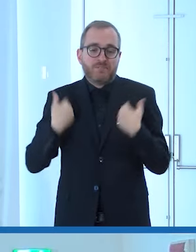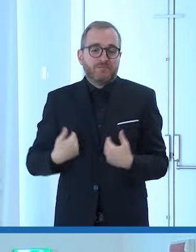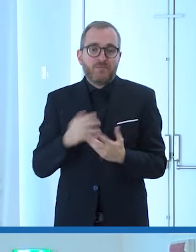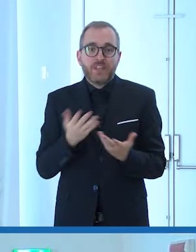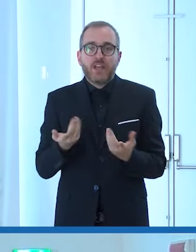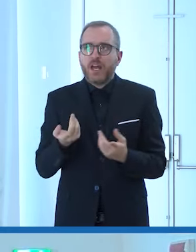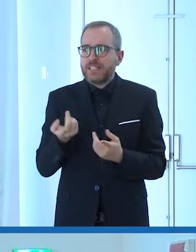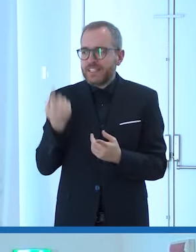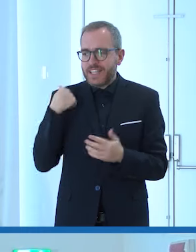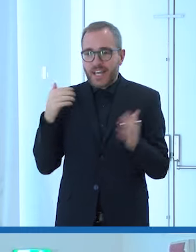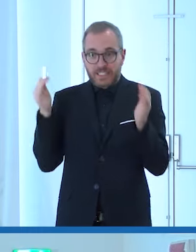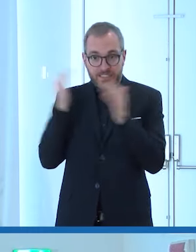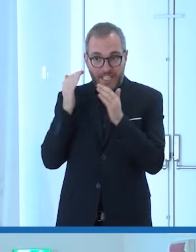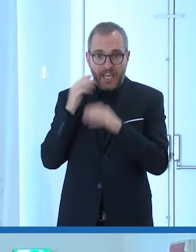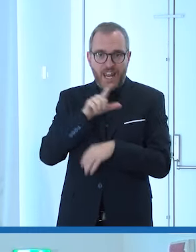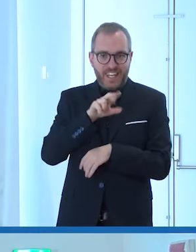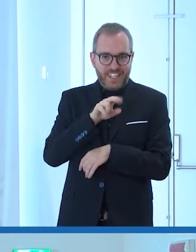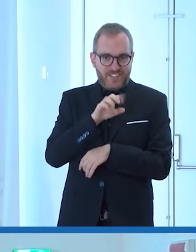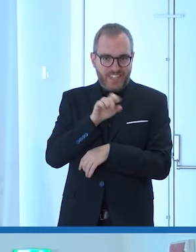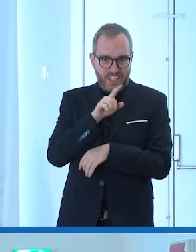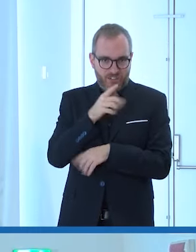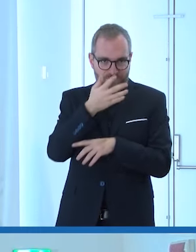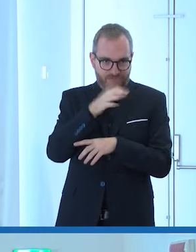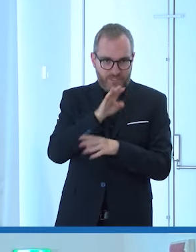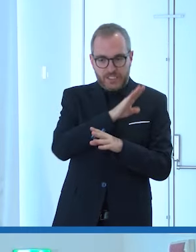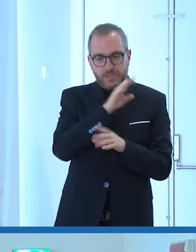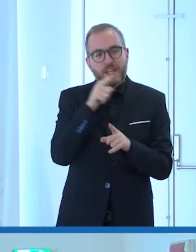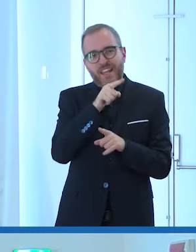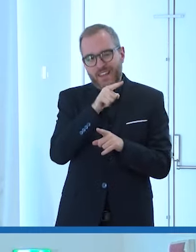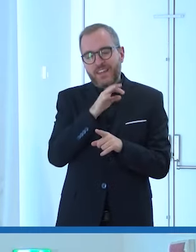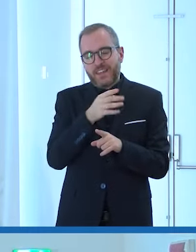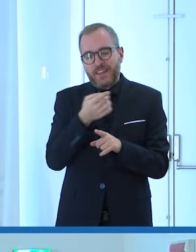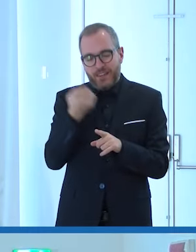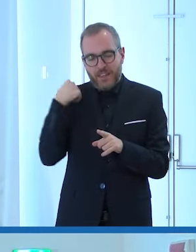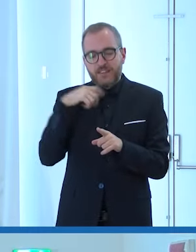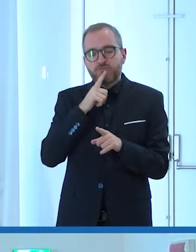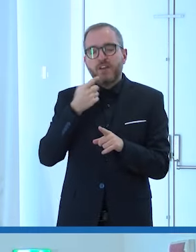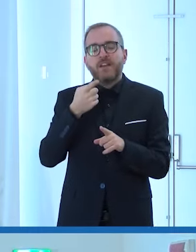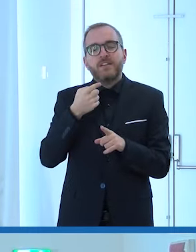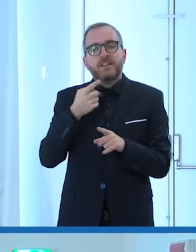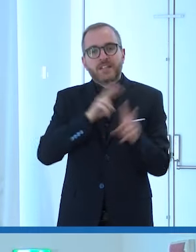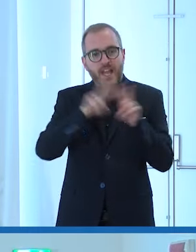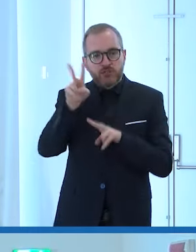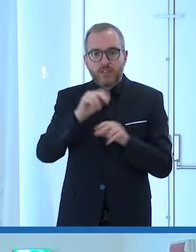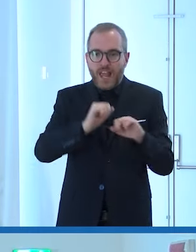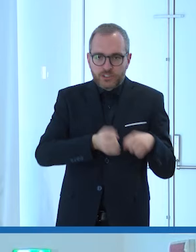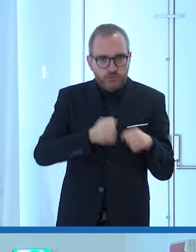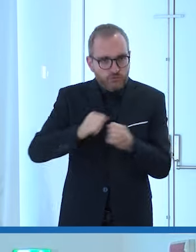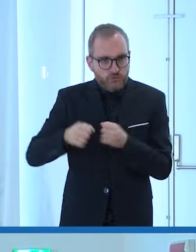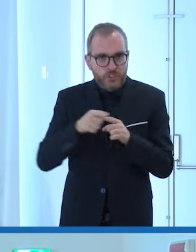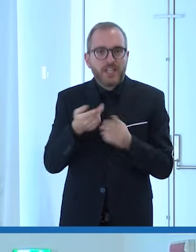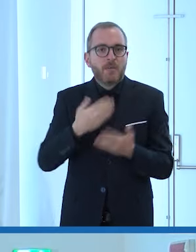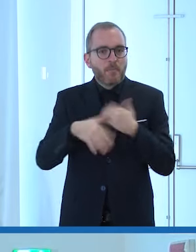ieri sera da Livigno dove eravamo dove ero con la nazionale di sci paralimpica sci di fondo